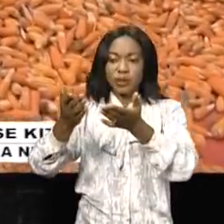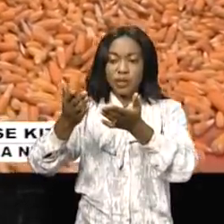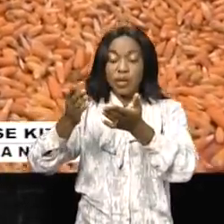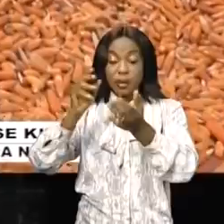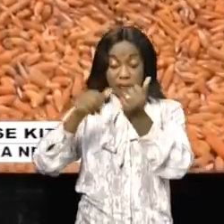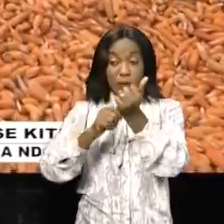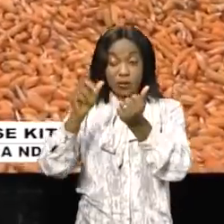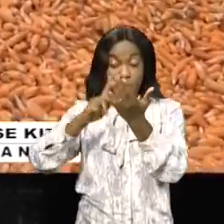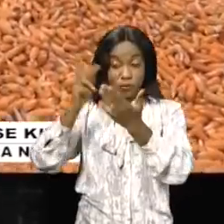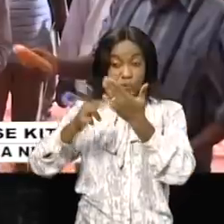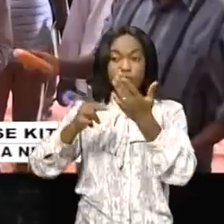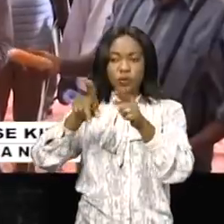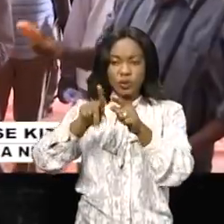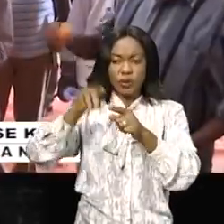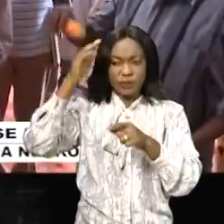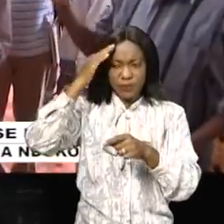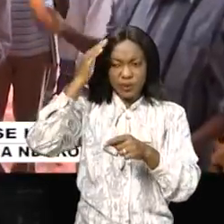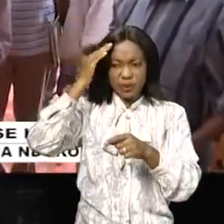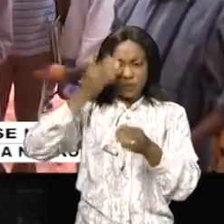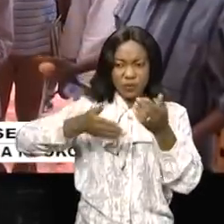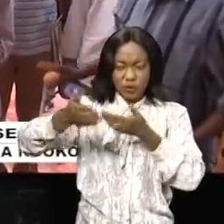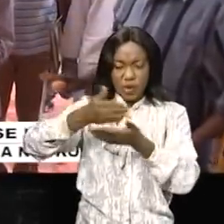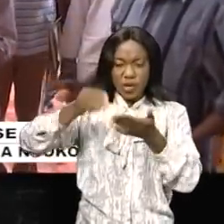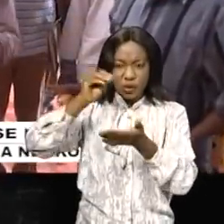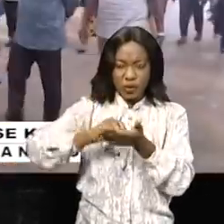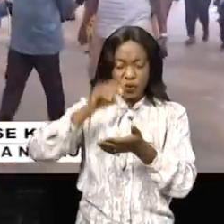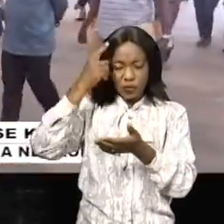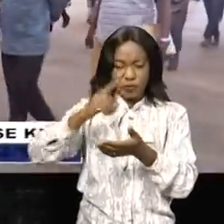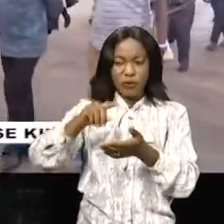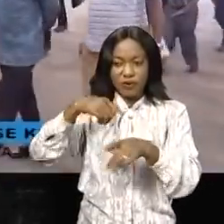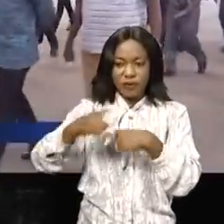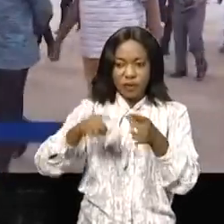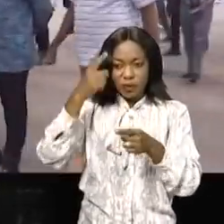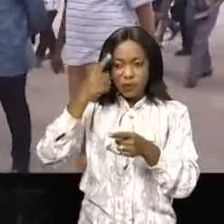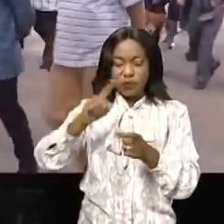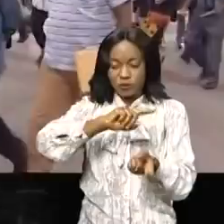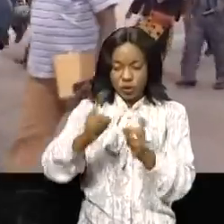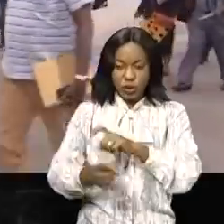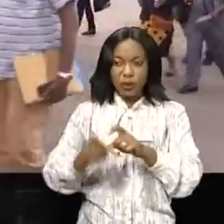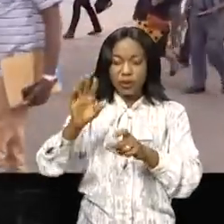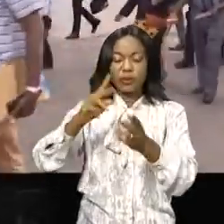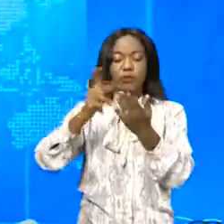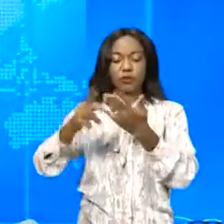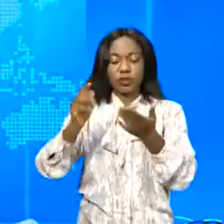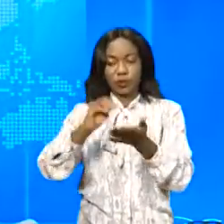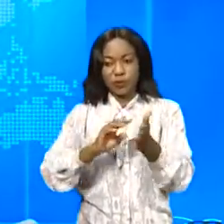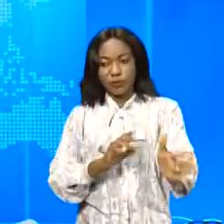de songer, de penser à la recapitalisation de l'investissement afin de redynamiser ce projet.